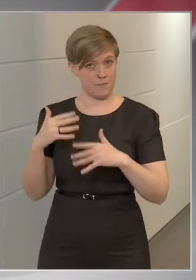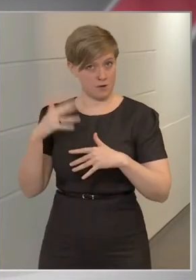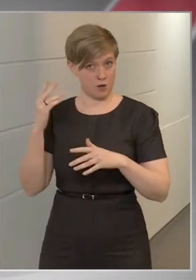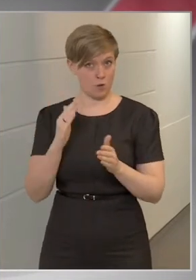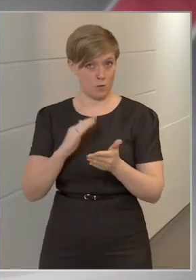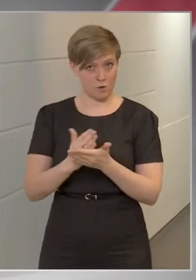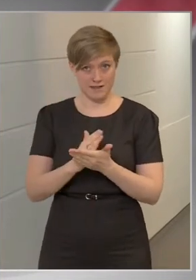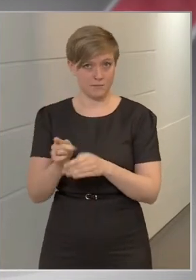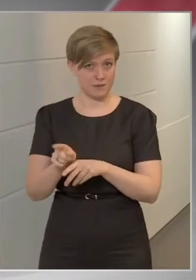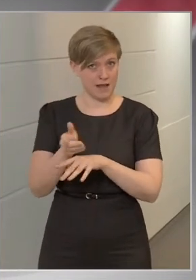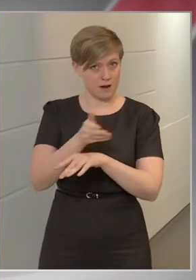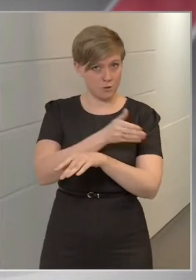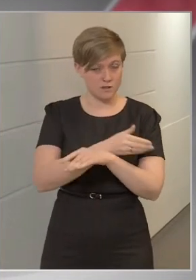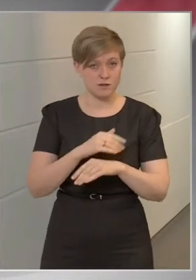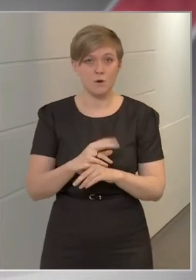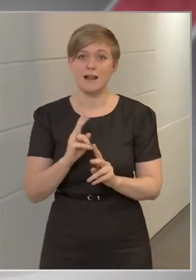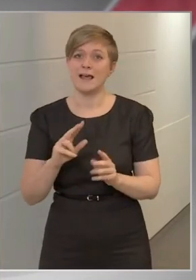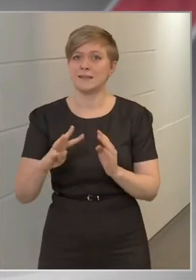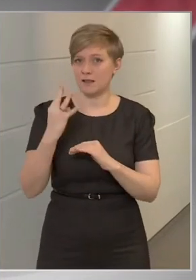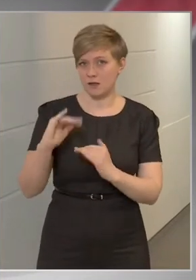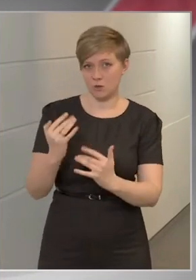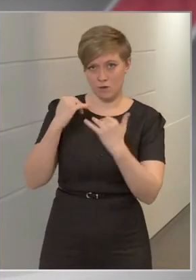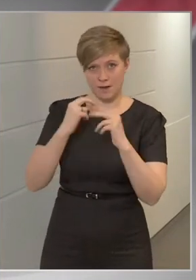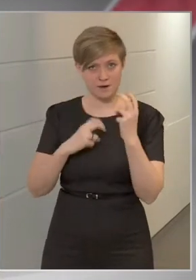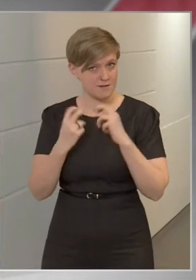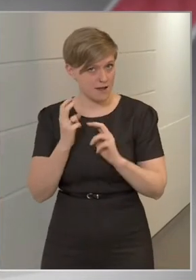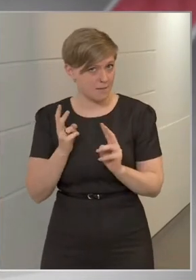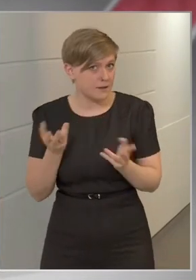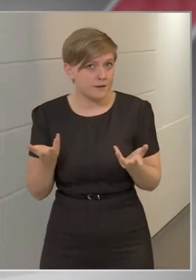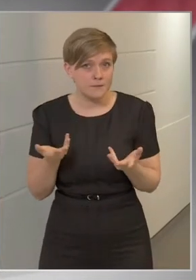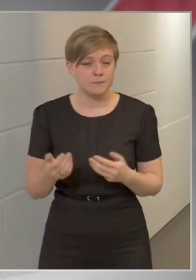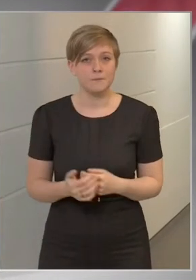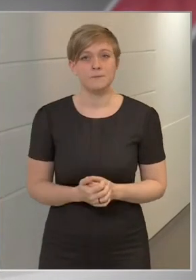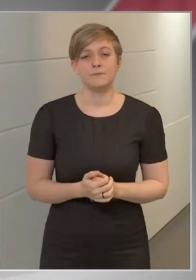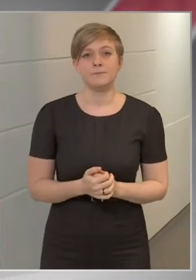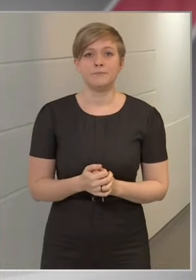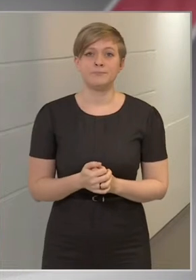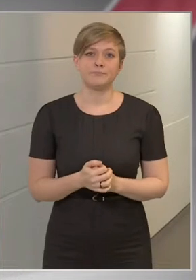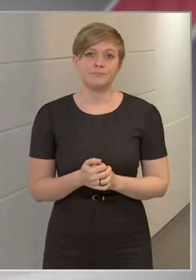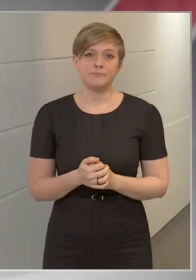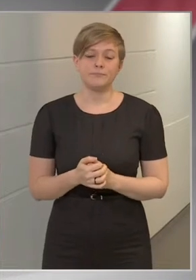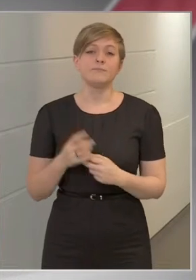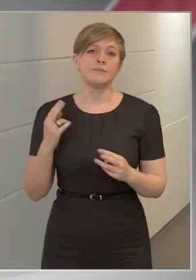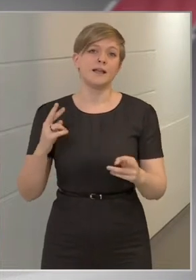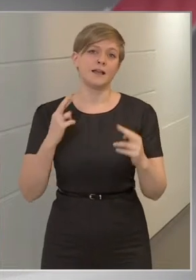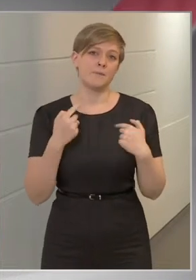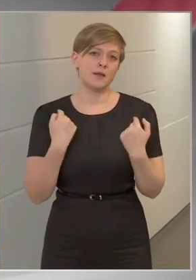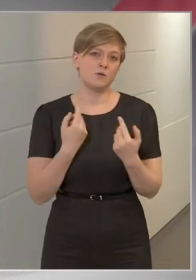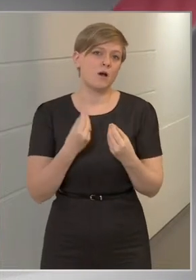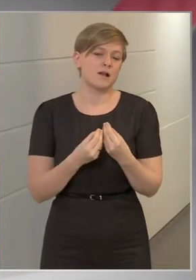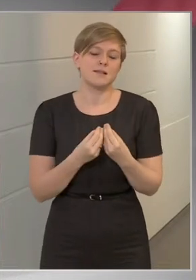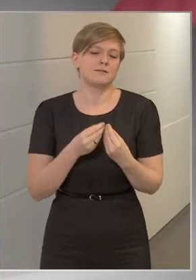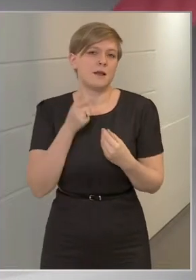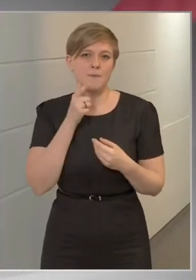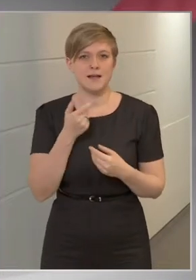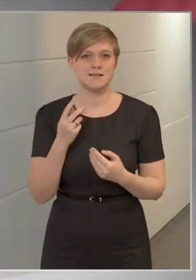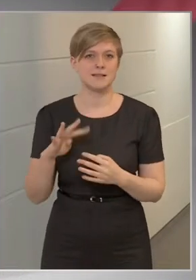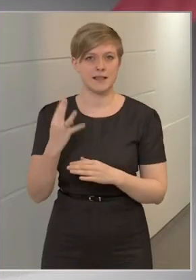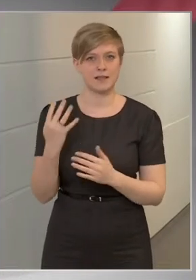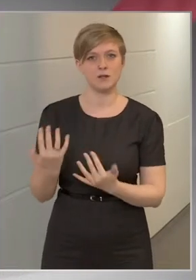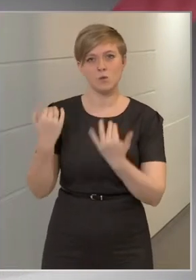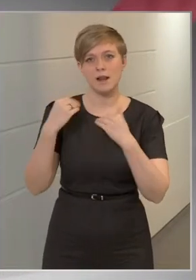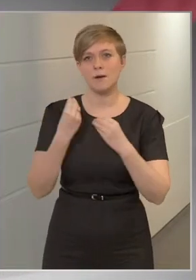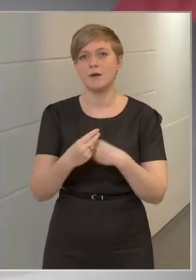az előző kettő, és lehet akár negyedik hullámra is számítani? Azt reméljük, hogy azért nem lesz negyedik hullám, mert